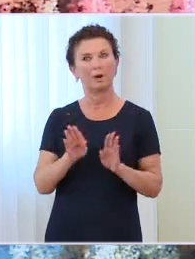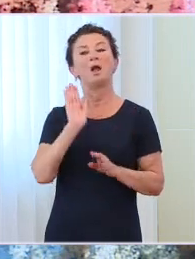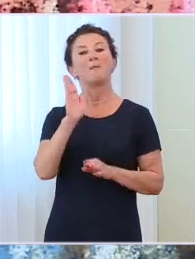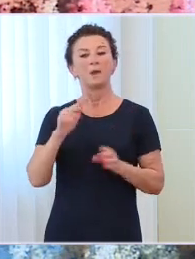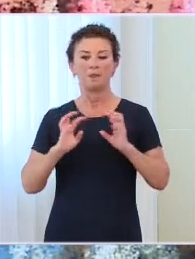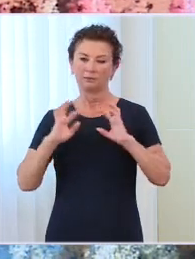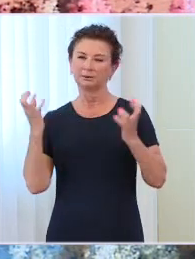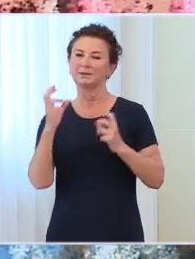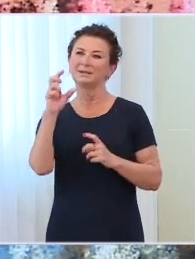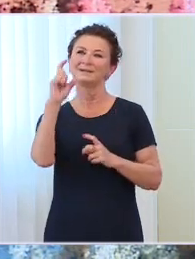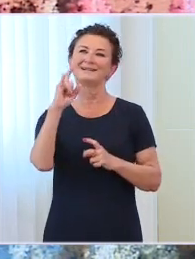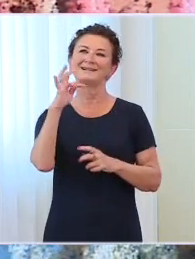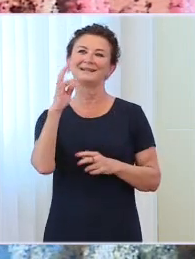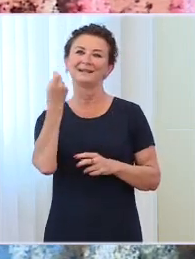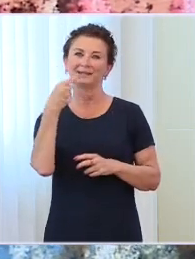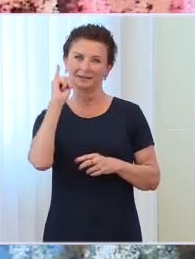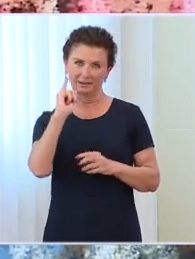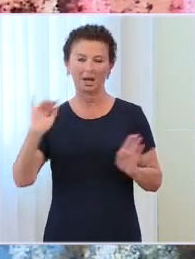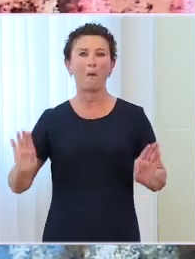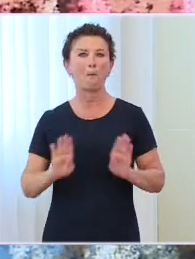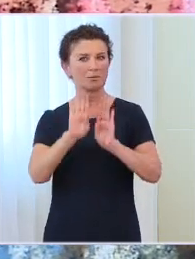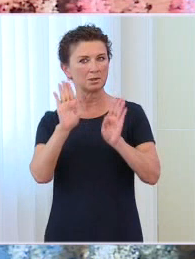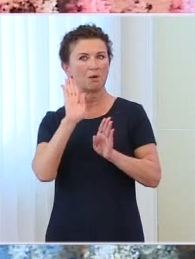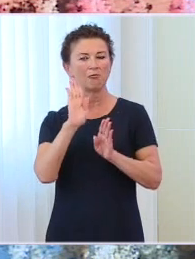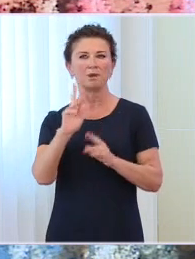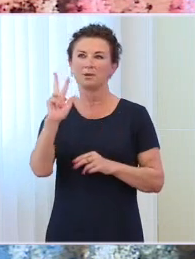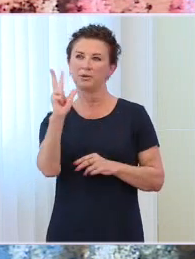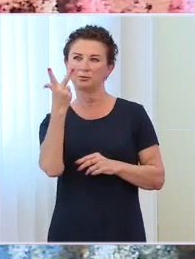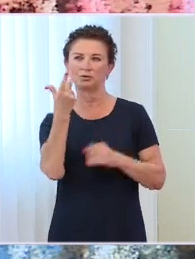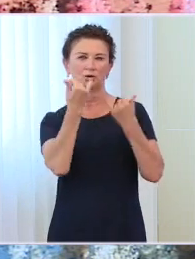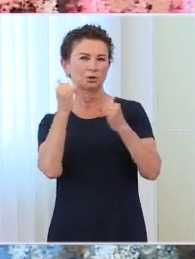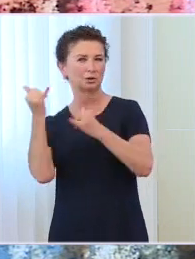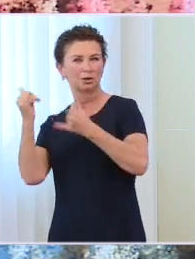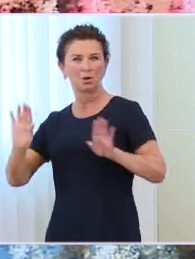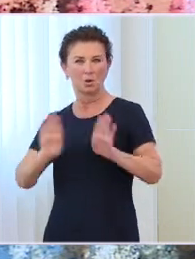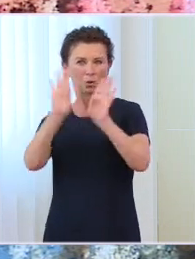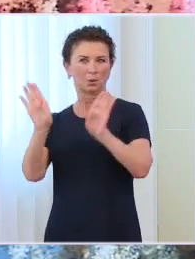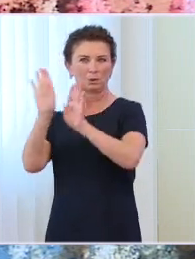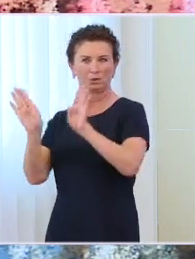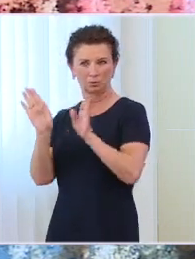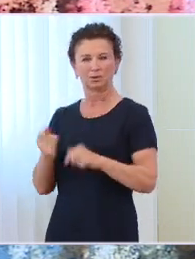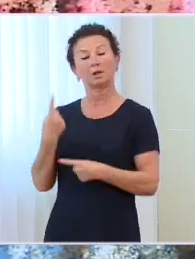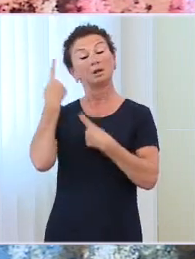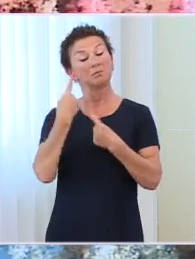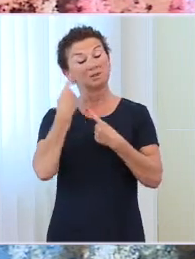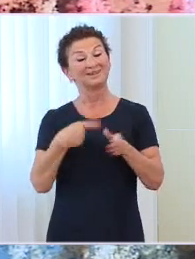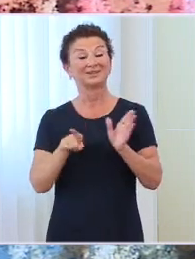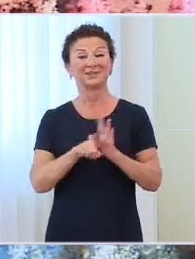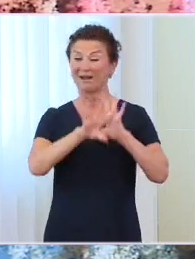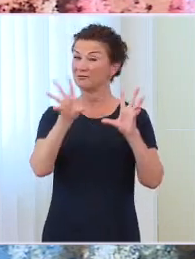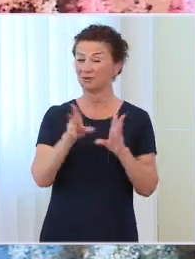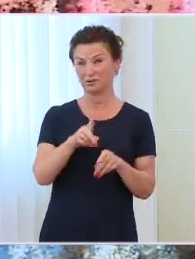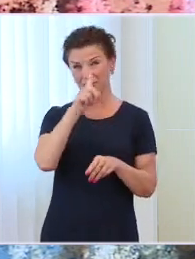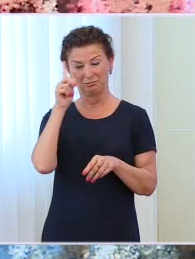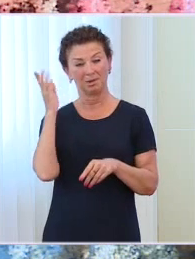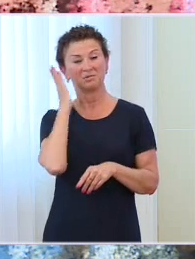dla wszystkich i warszawiaków i przyjezdnych będzie to nowe, ważne miejsce na muzealnej mapie Polski,